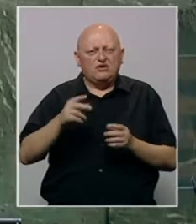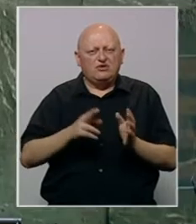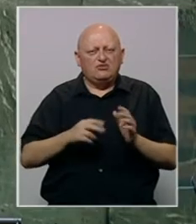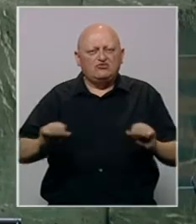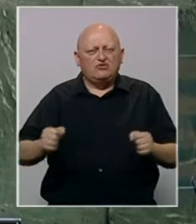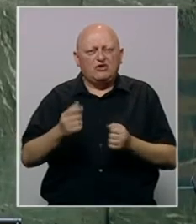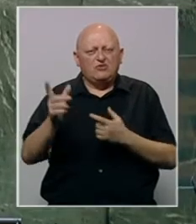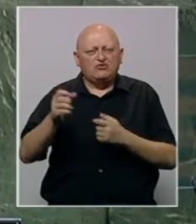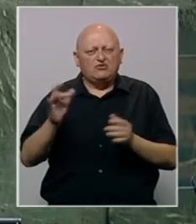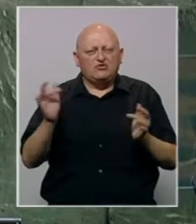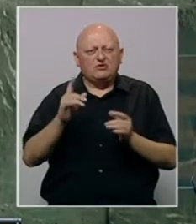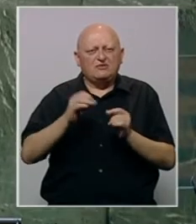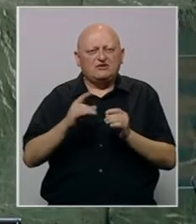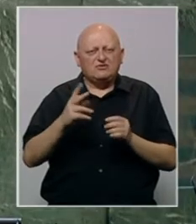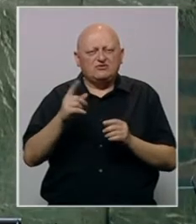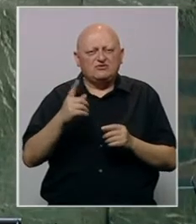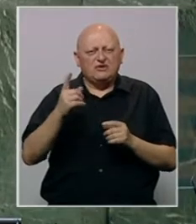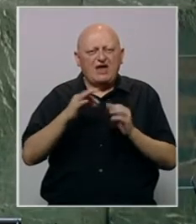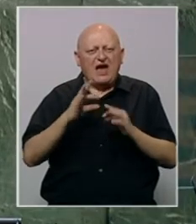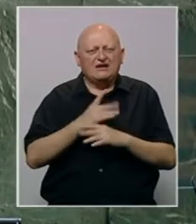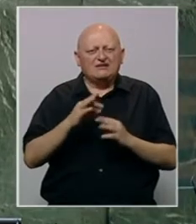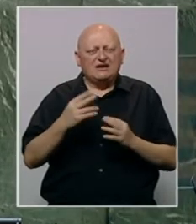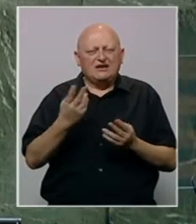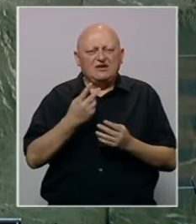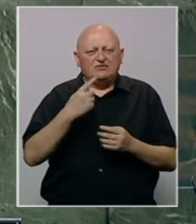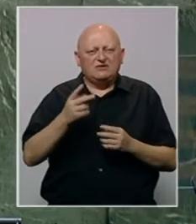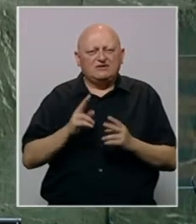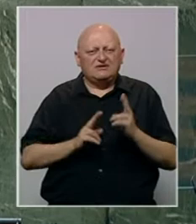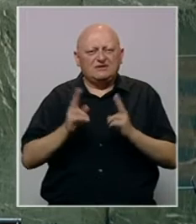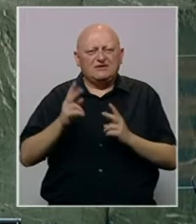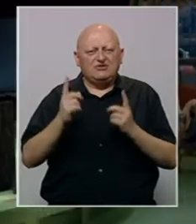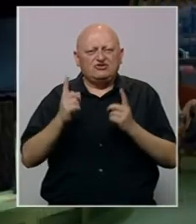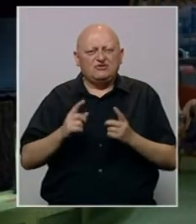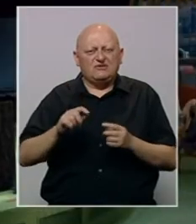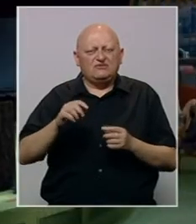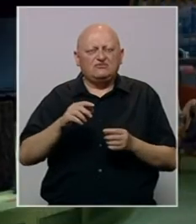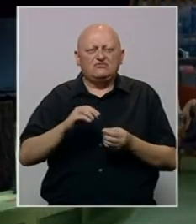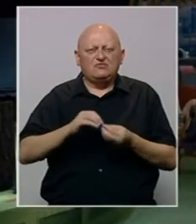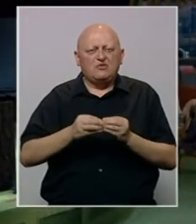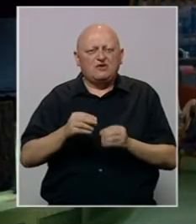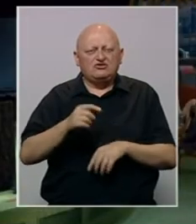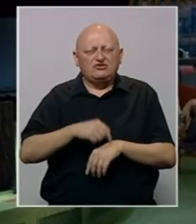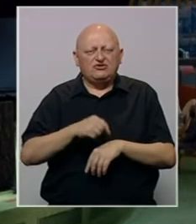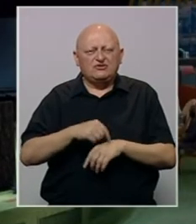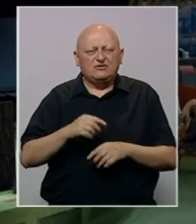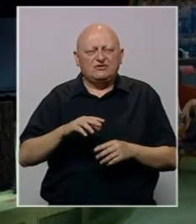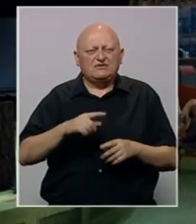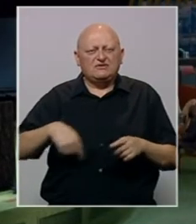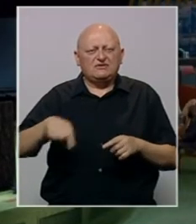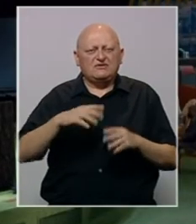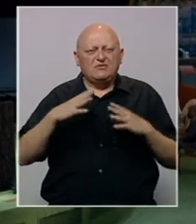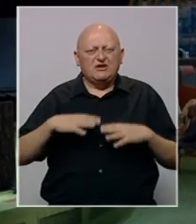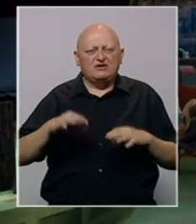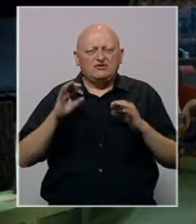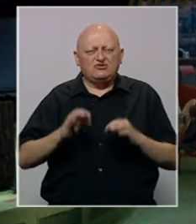nuklearnim oružjem u sukobima na Bliskom istoku i u Aziji, te ukazao da se sastanak održava u kritičnom trenutku za kolektivni mir i